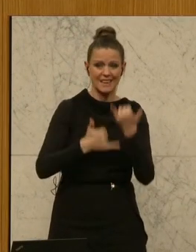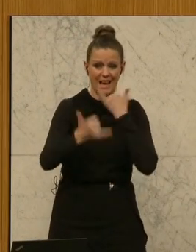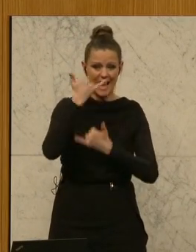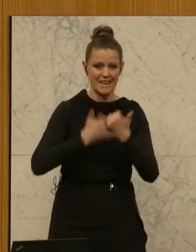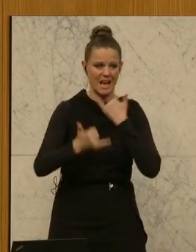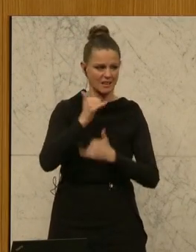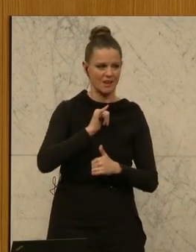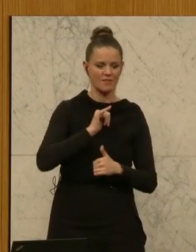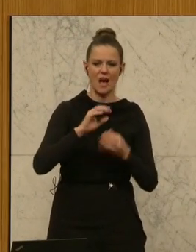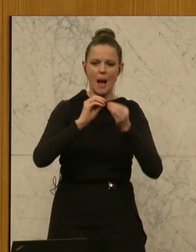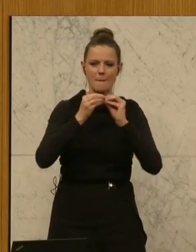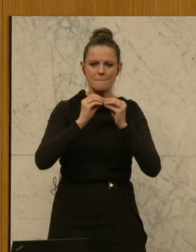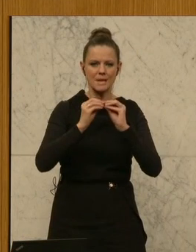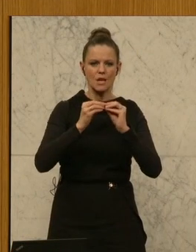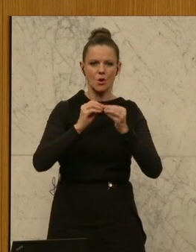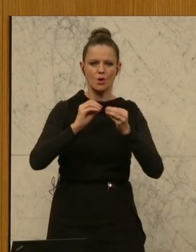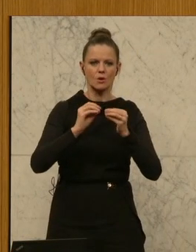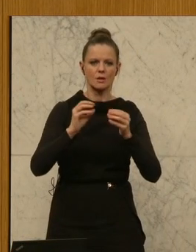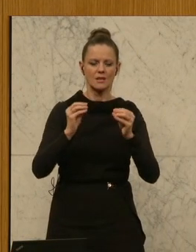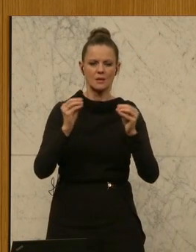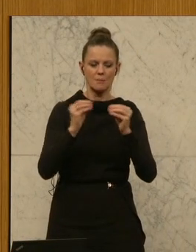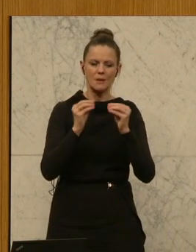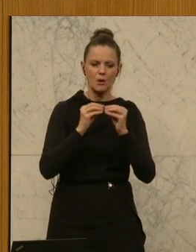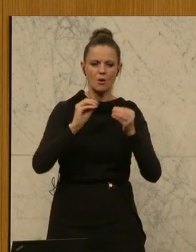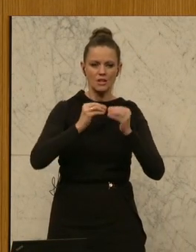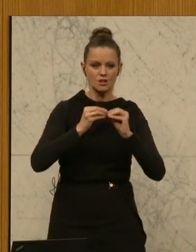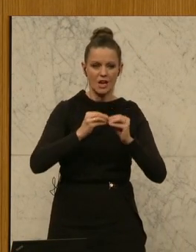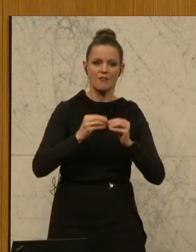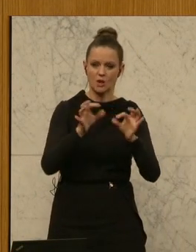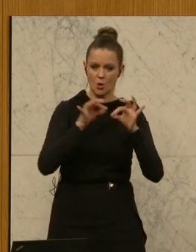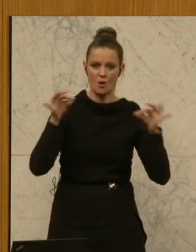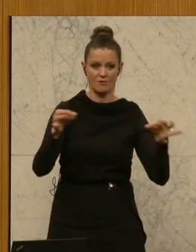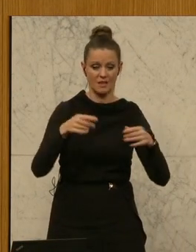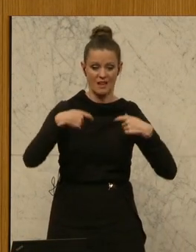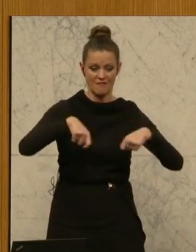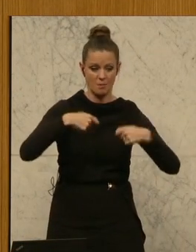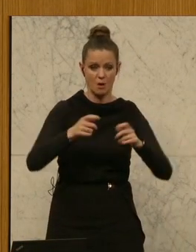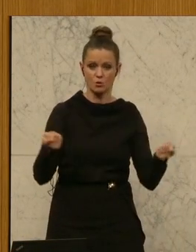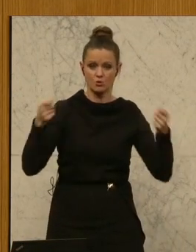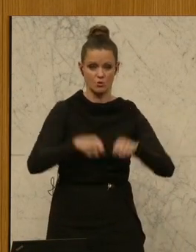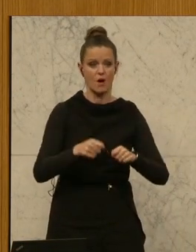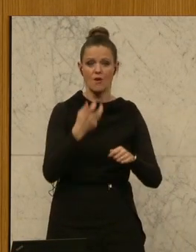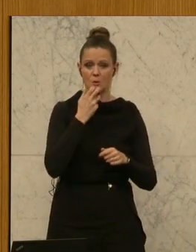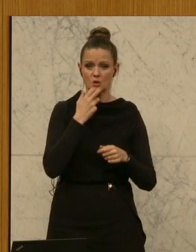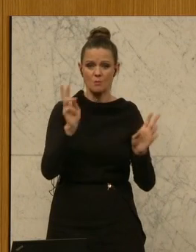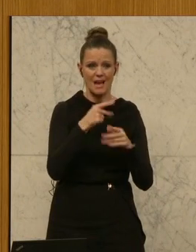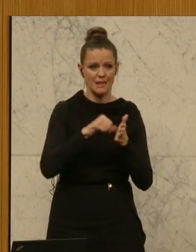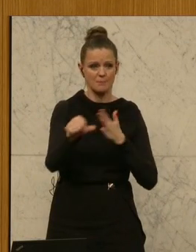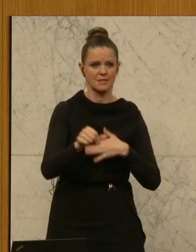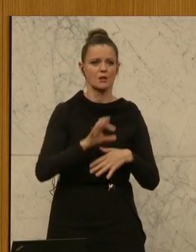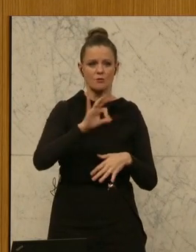einen Bioladen aufgesperrt und sie muss im Februar zusperren, weil sie ihre Stromrechnung nicht zahlen kann und für